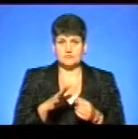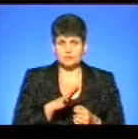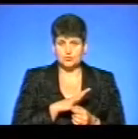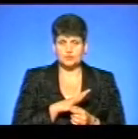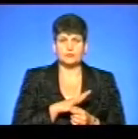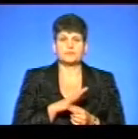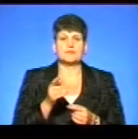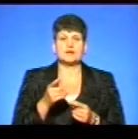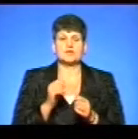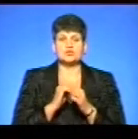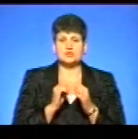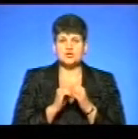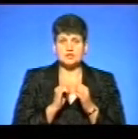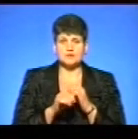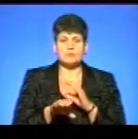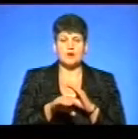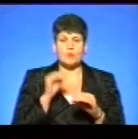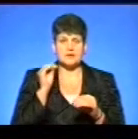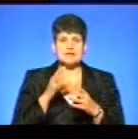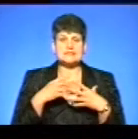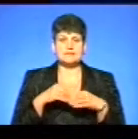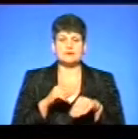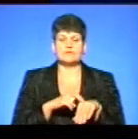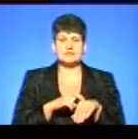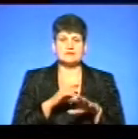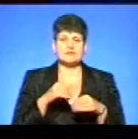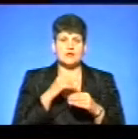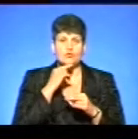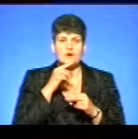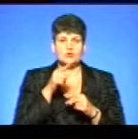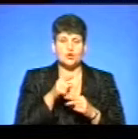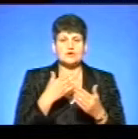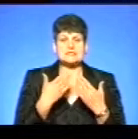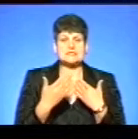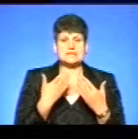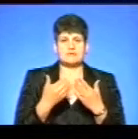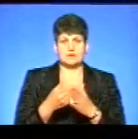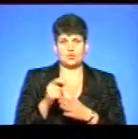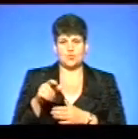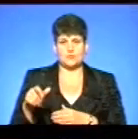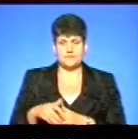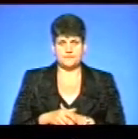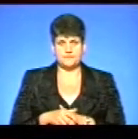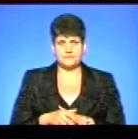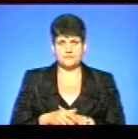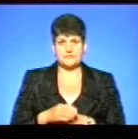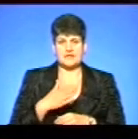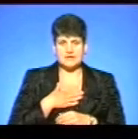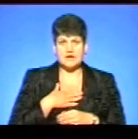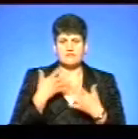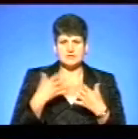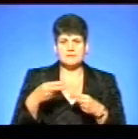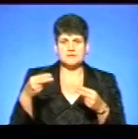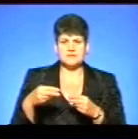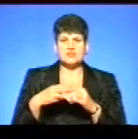номер 5, найчастіше при обранні сімейного лікаря, звертали увагу на його ставлення до пацієнтів. Я декларацію підписала